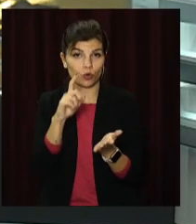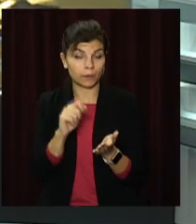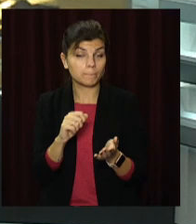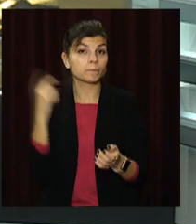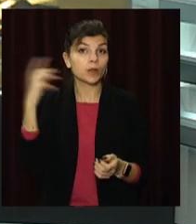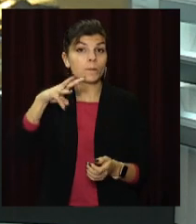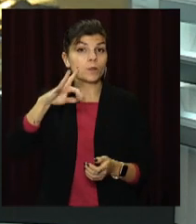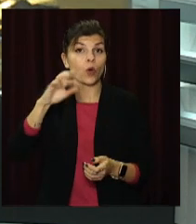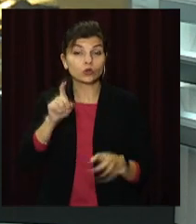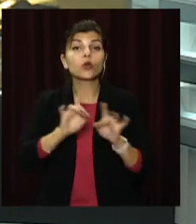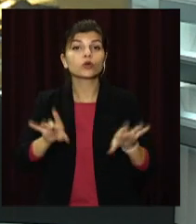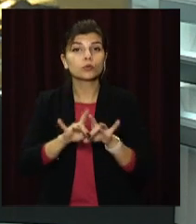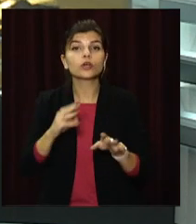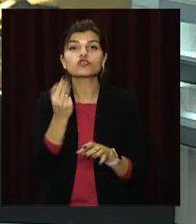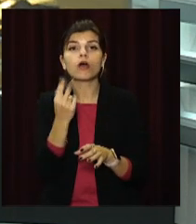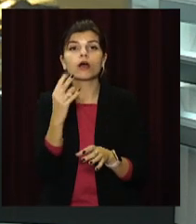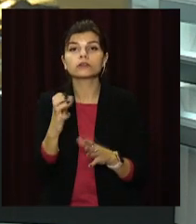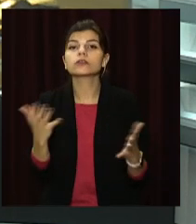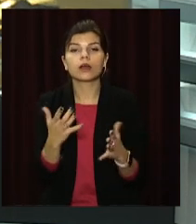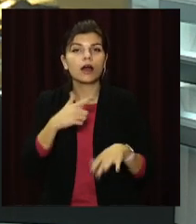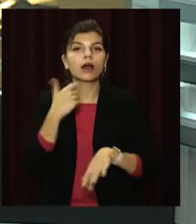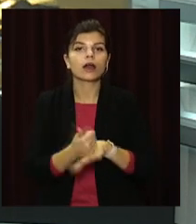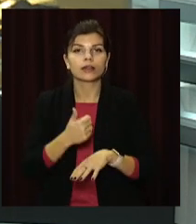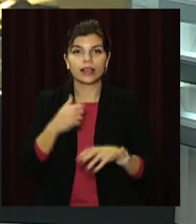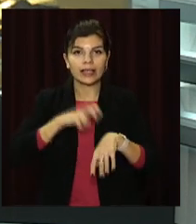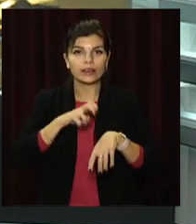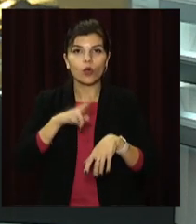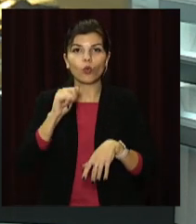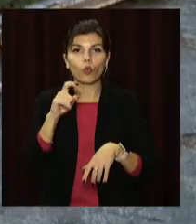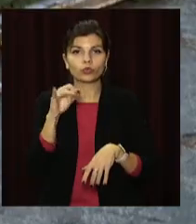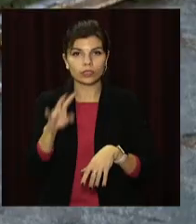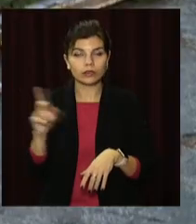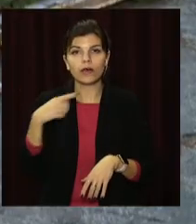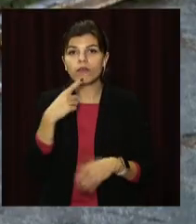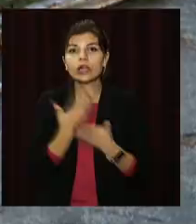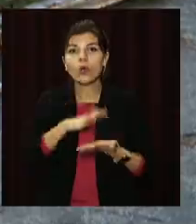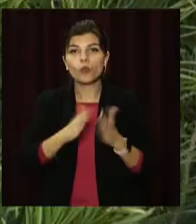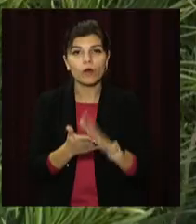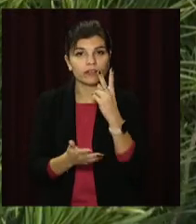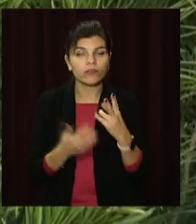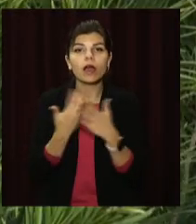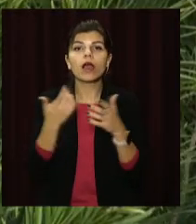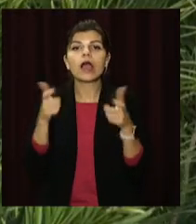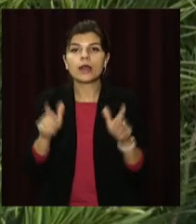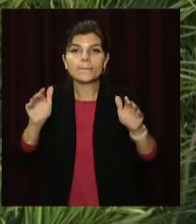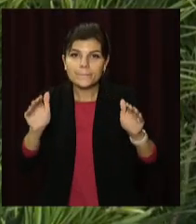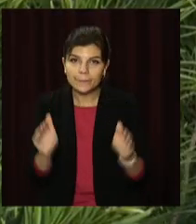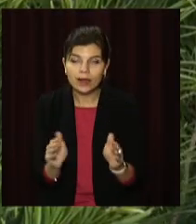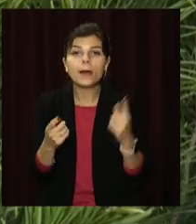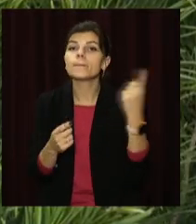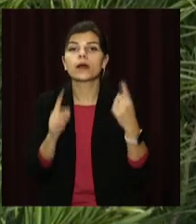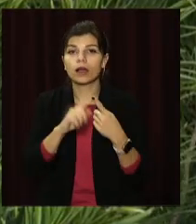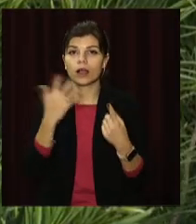Новий рік не в червоній зоні. У МОЗ розповіли про шанси для України. За словами головного санітарного лікаря Ігоря